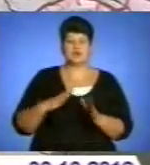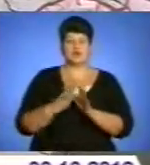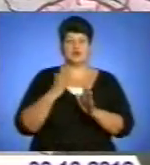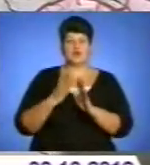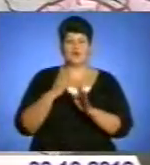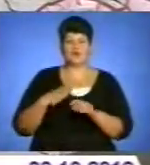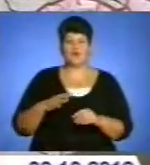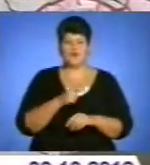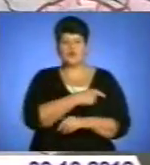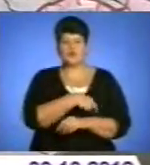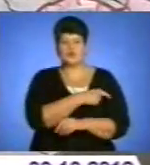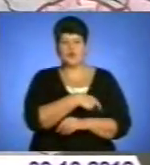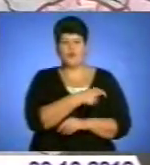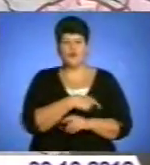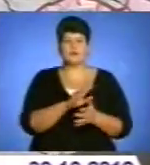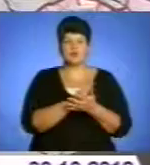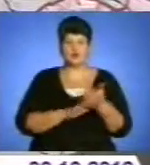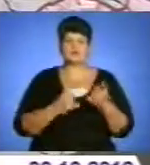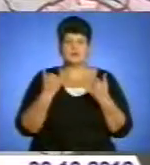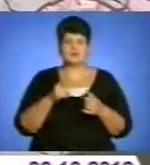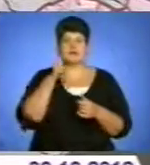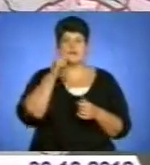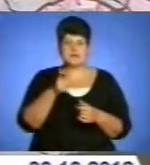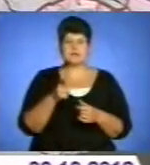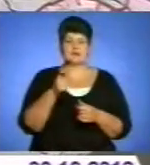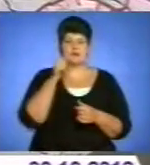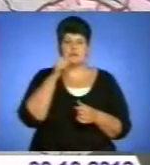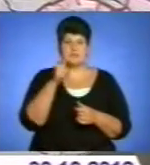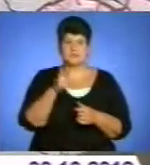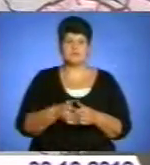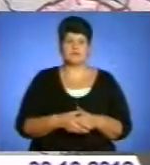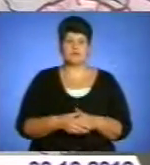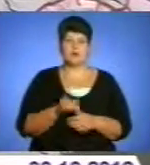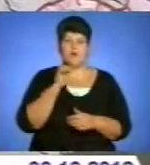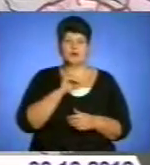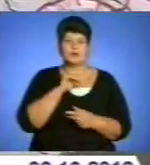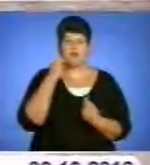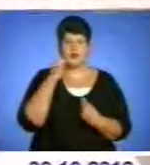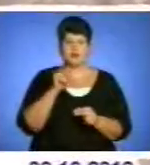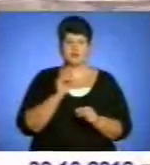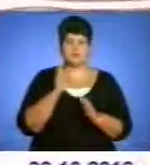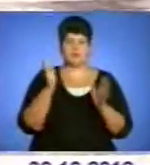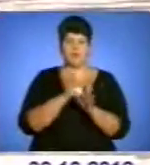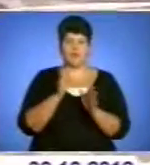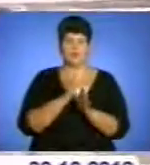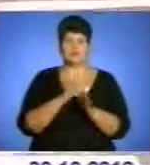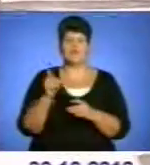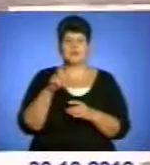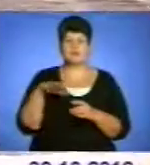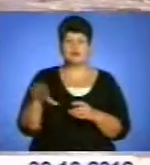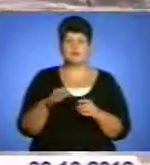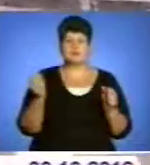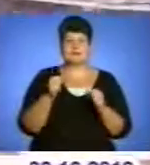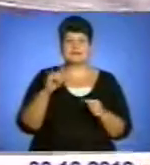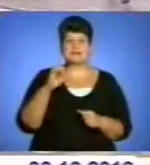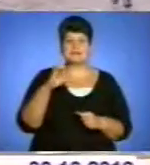І продовжили ми це чергування і на завтра, і на післязавтра, поки не покращиться погода. У Європі дороги взимку посипають